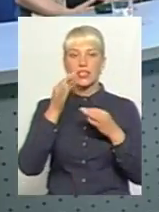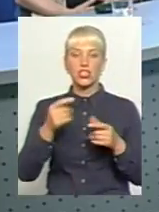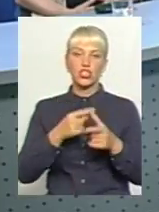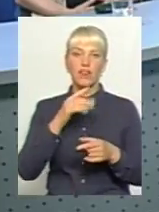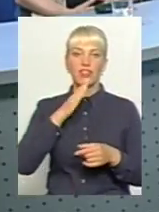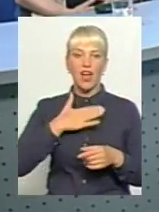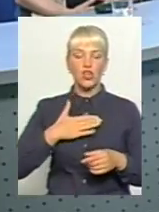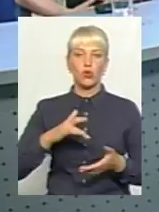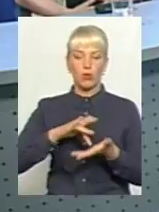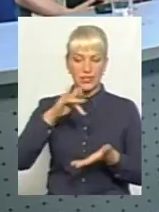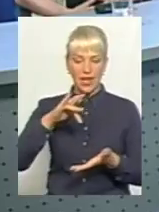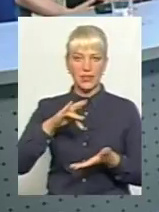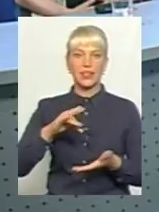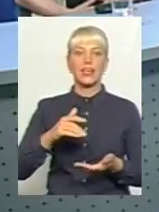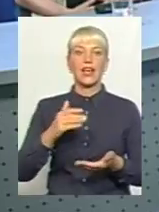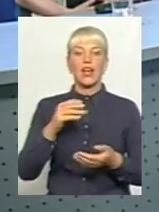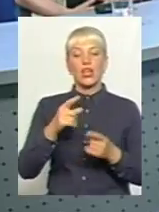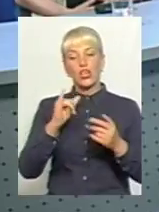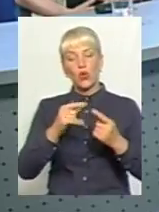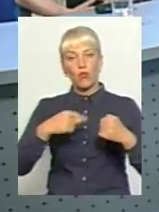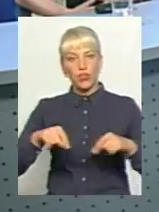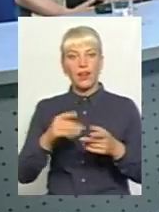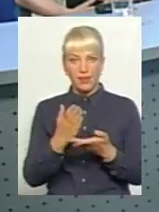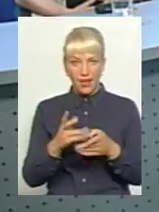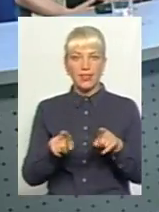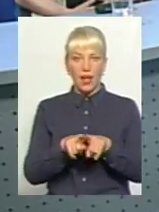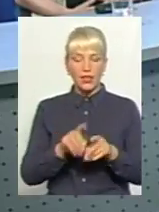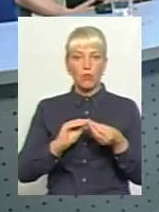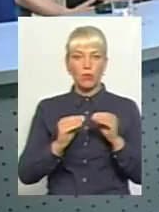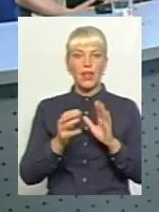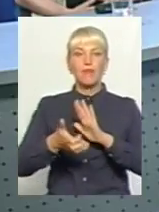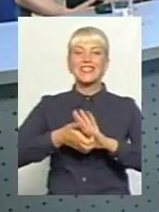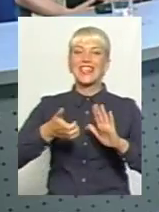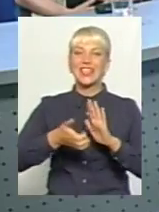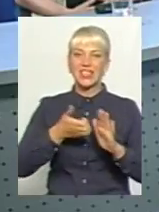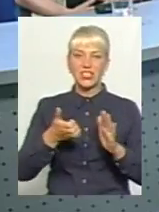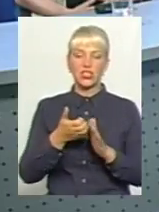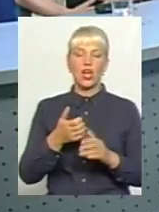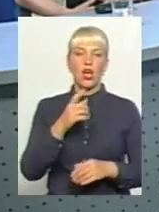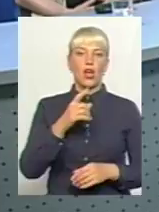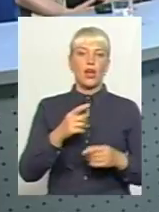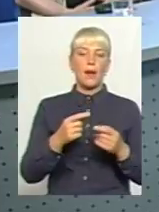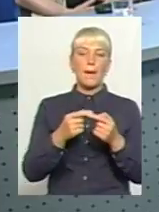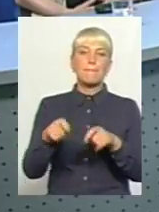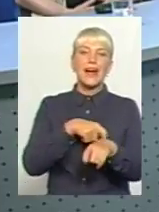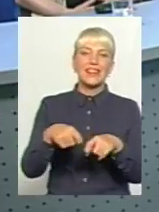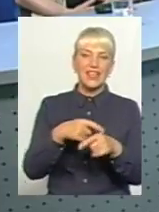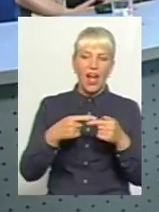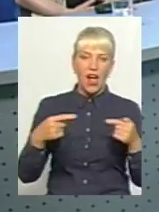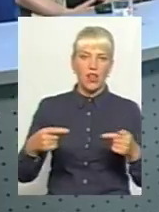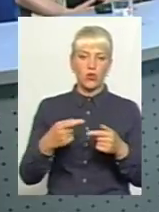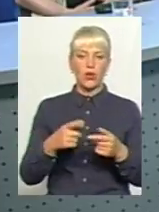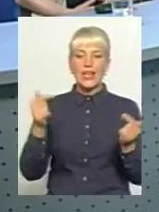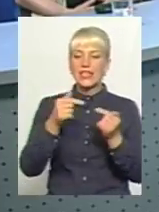в обласному центрі і у філії, у сарнах, подібні проблеми з недостачою розхідного матеріалу, з неспівпадінням тих